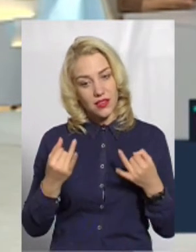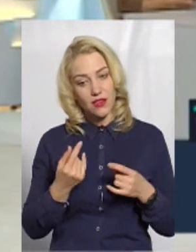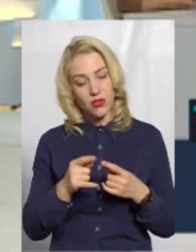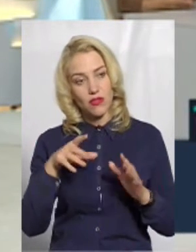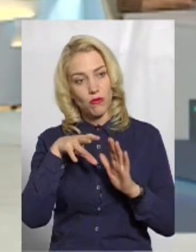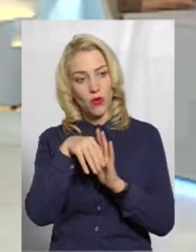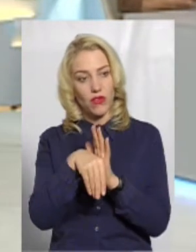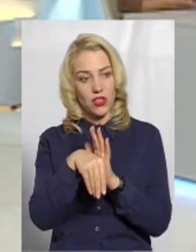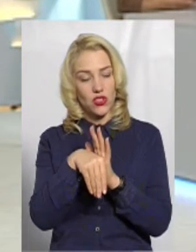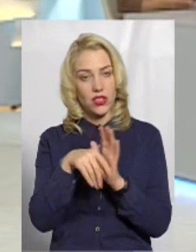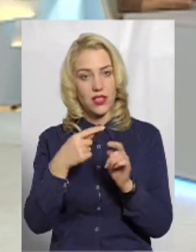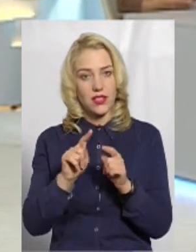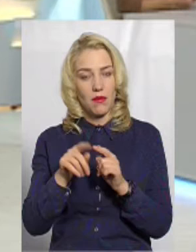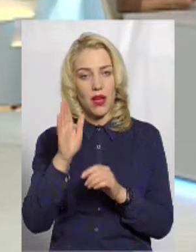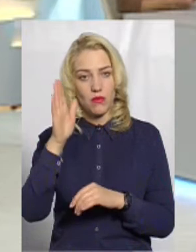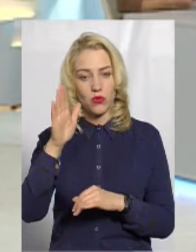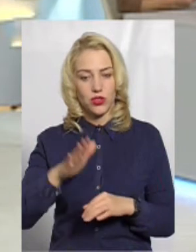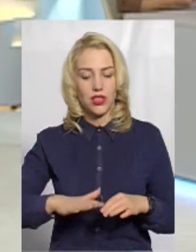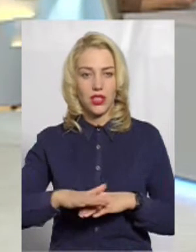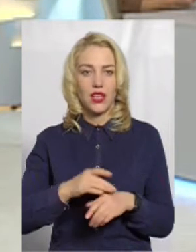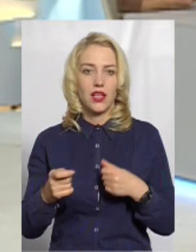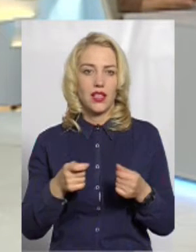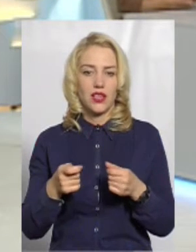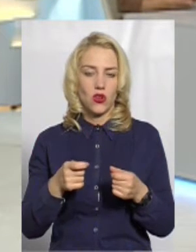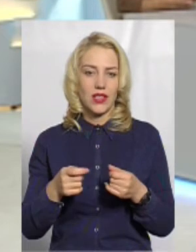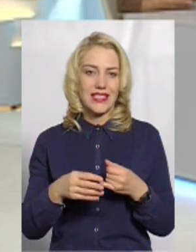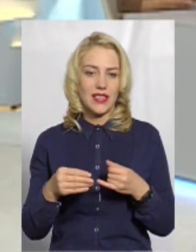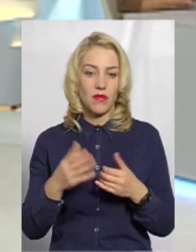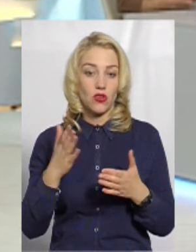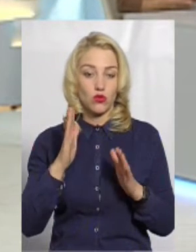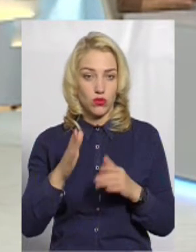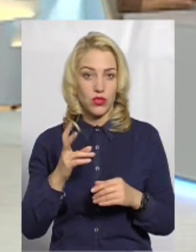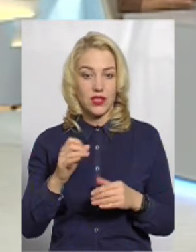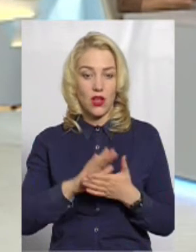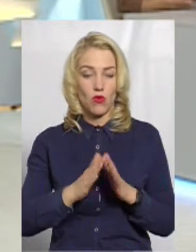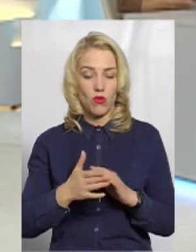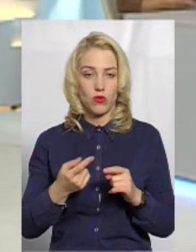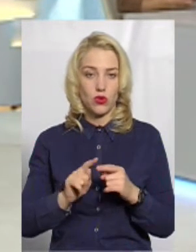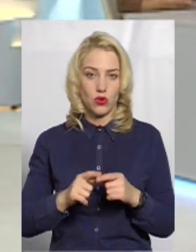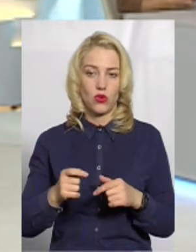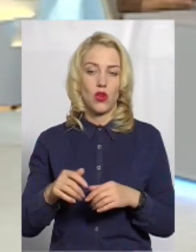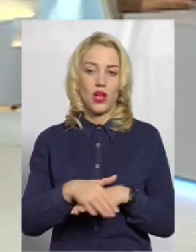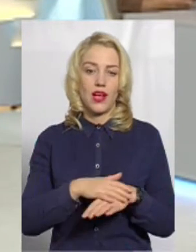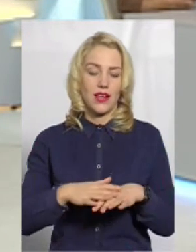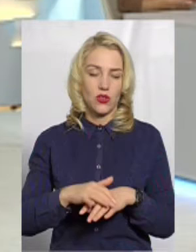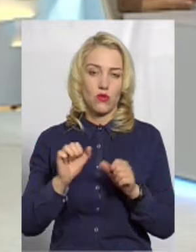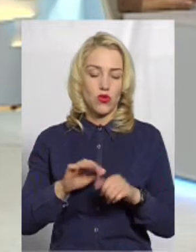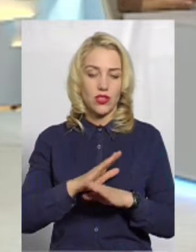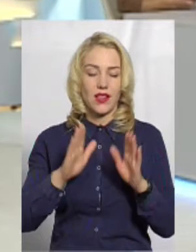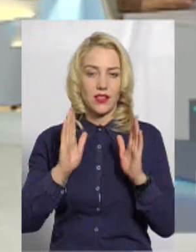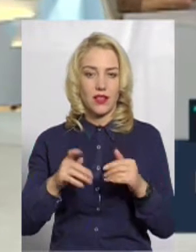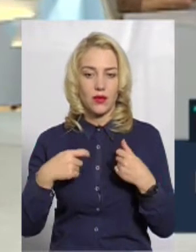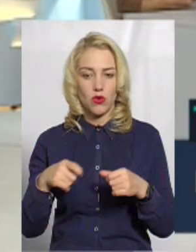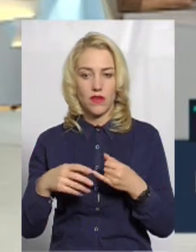запроваджений, оцей майбутній ринок землі, якщо він буде, за умовами цього ринку можливо не тільки продавати